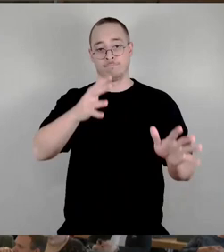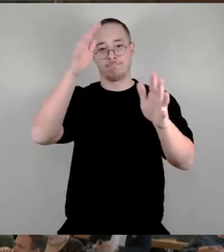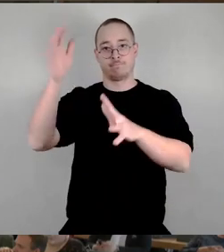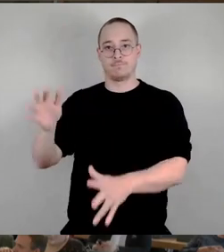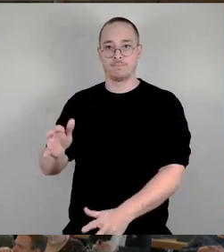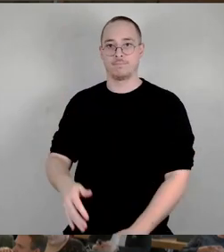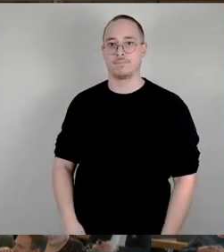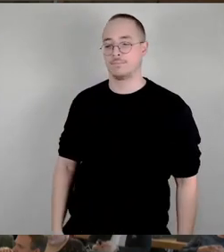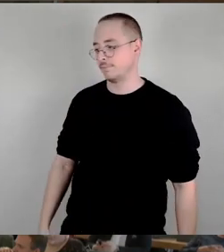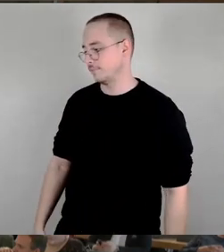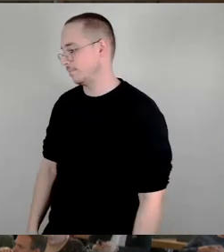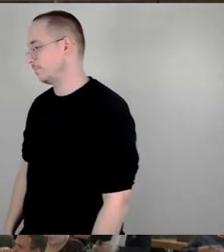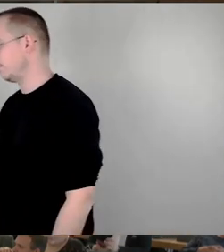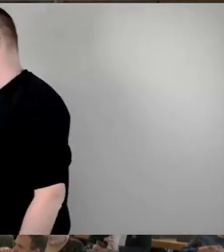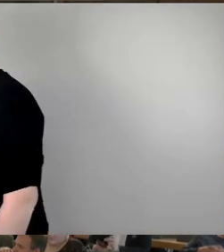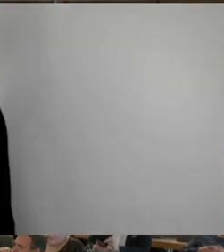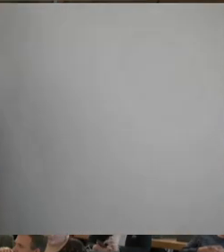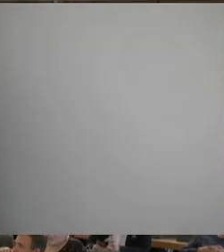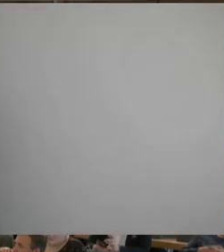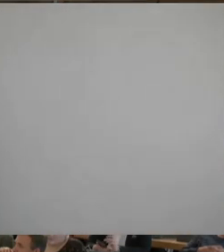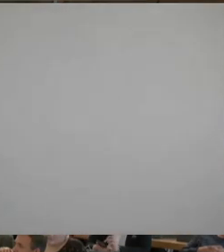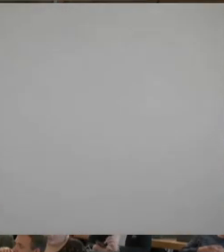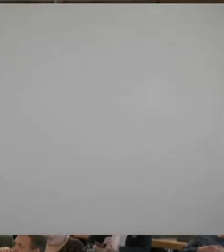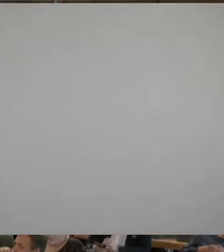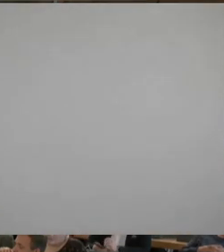So, als nächstes Fraktion DIE LINKE, Herr Kießling.